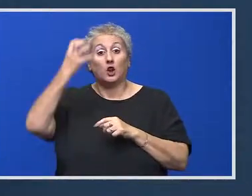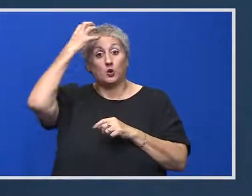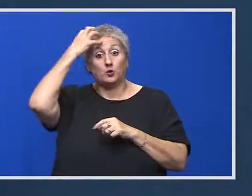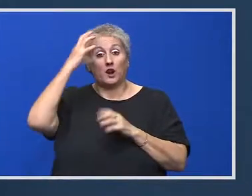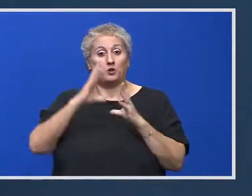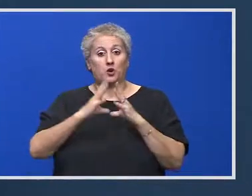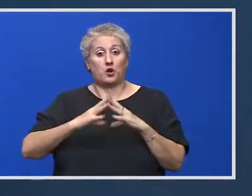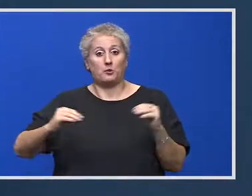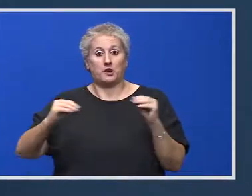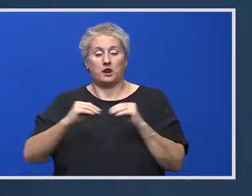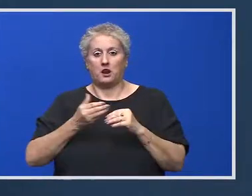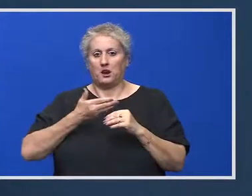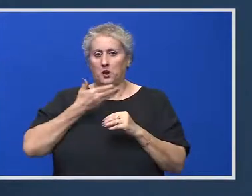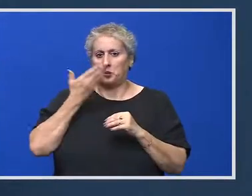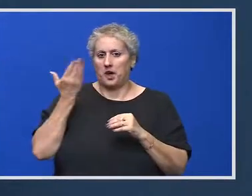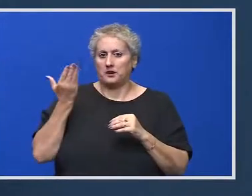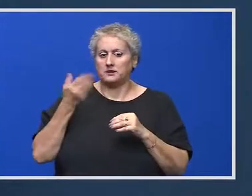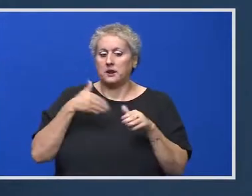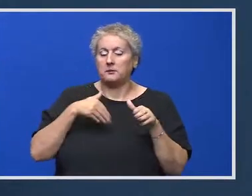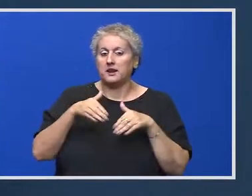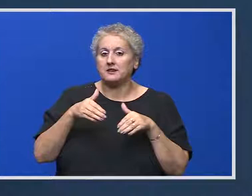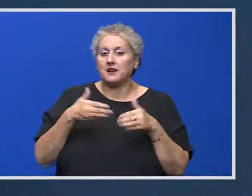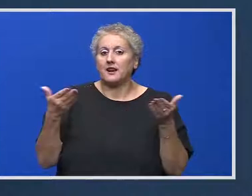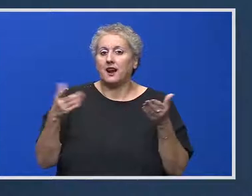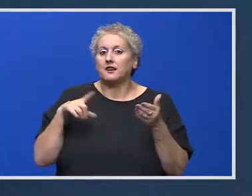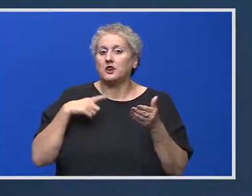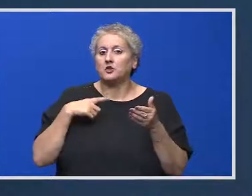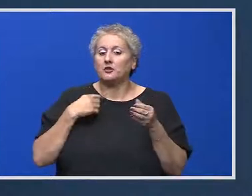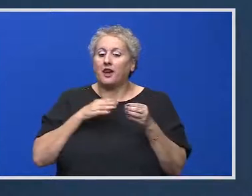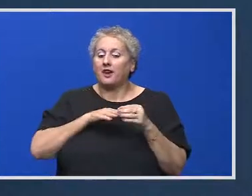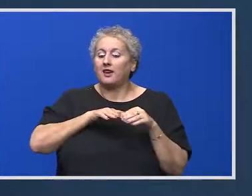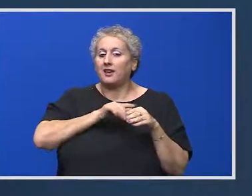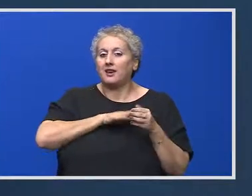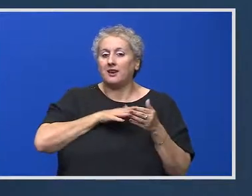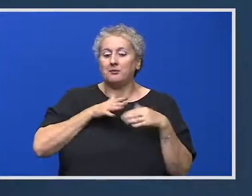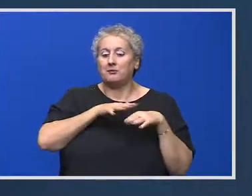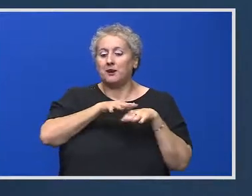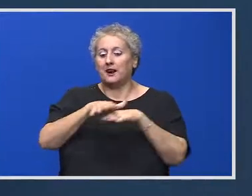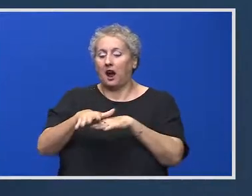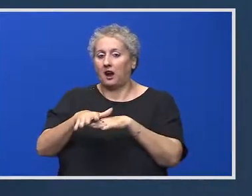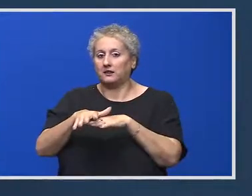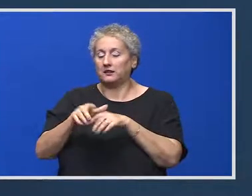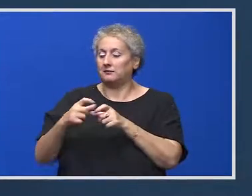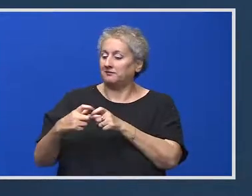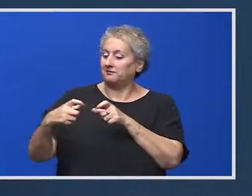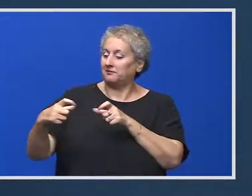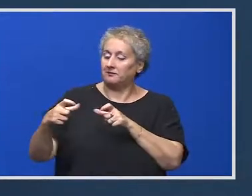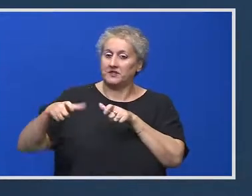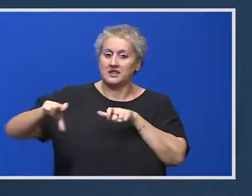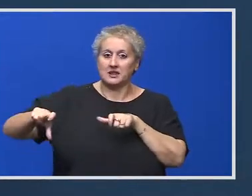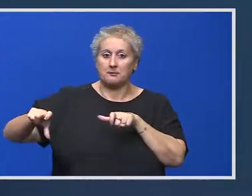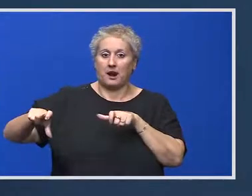României. Nu există minister care să nu fie implicat, măcar indirect, la